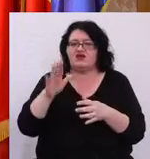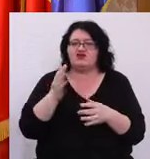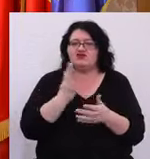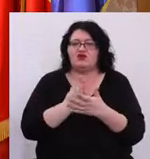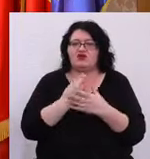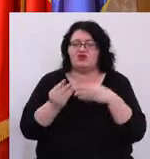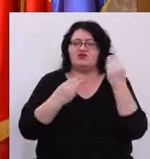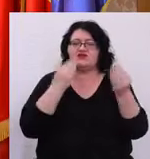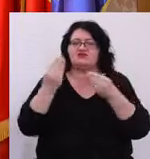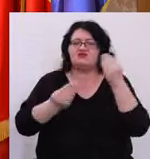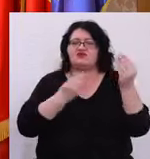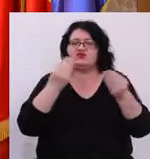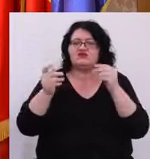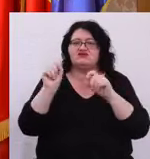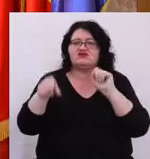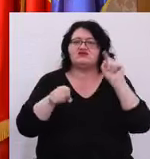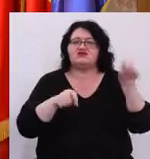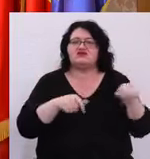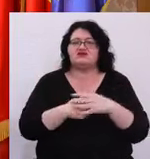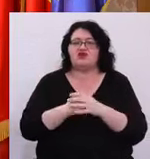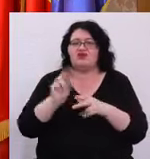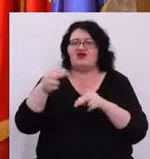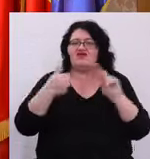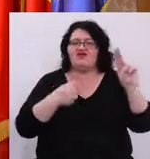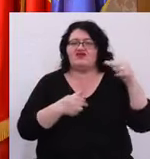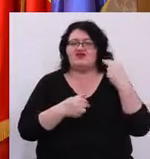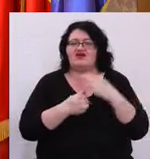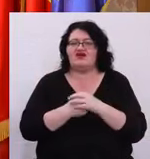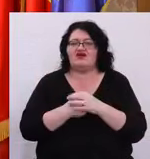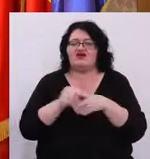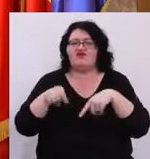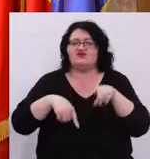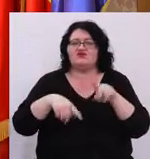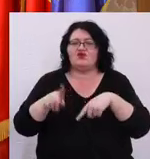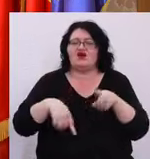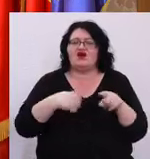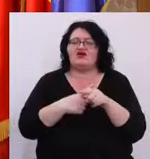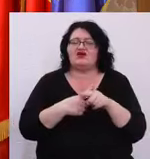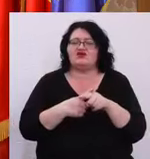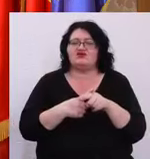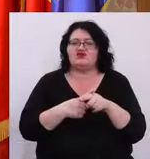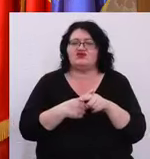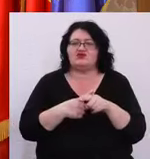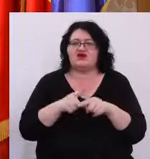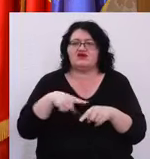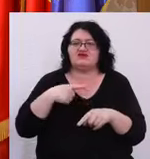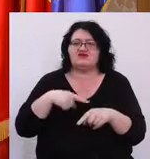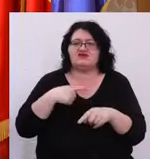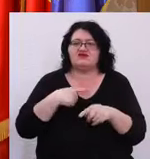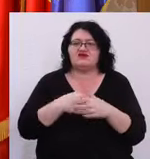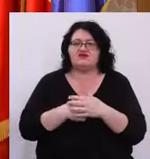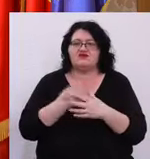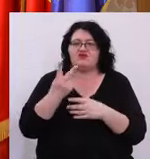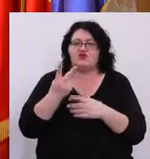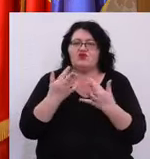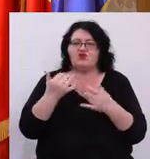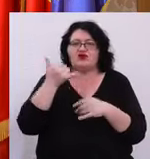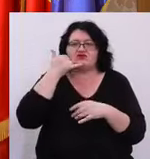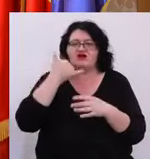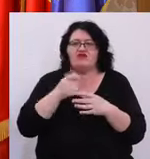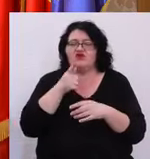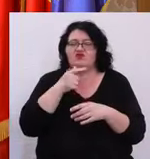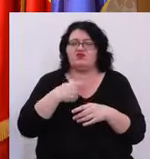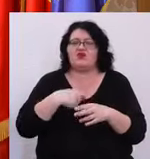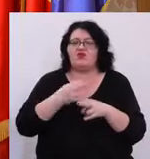distribuit scrisori de invitare, chestionare și există două numere de telefon